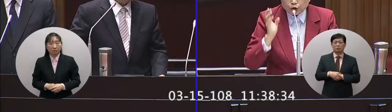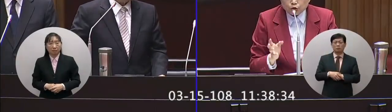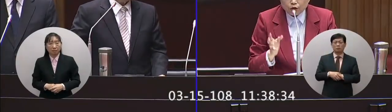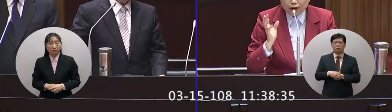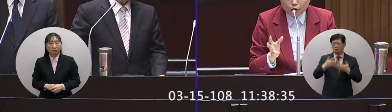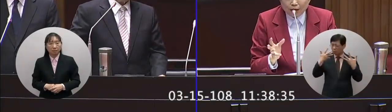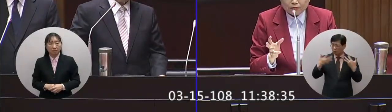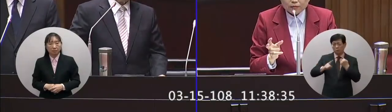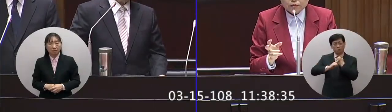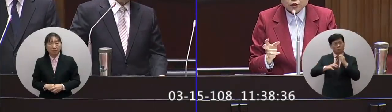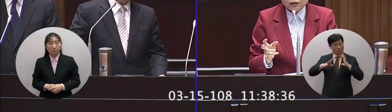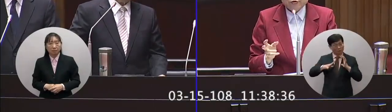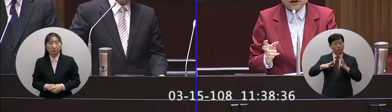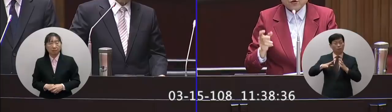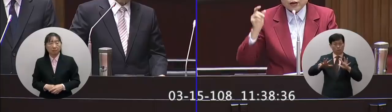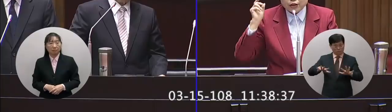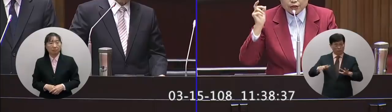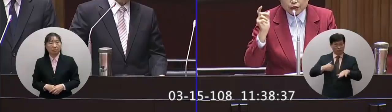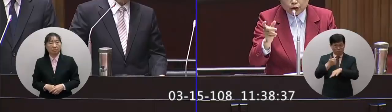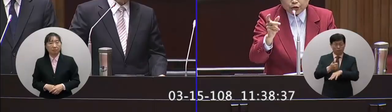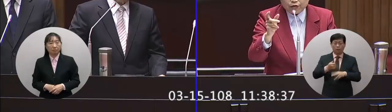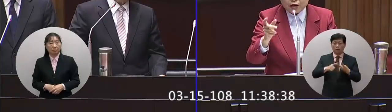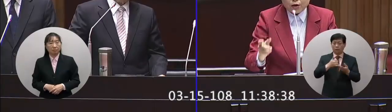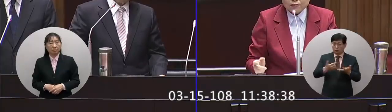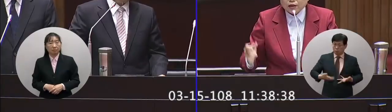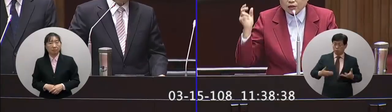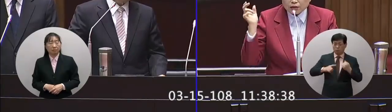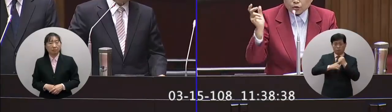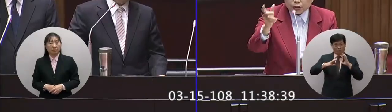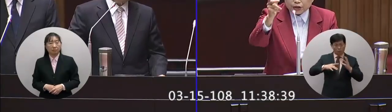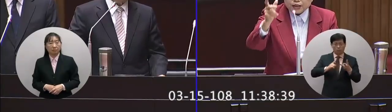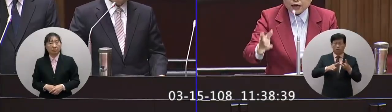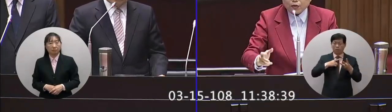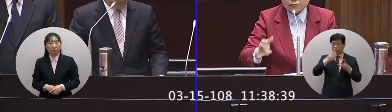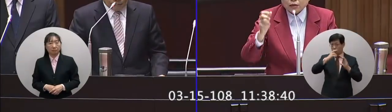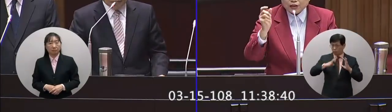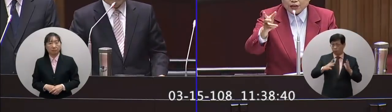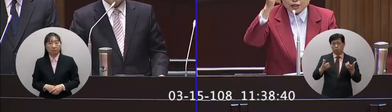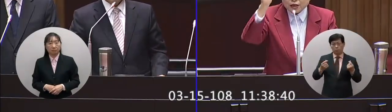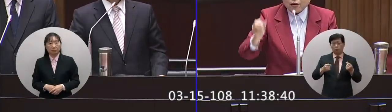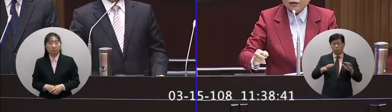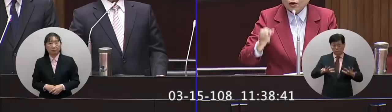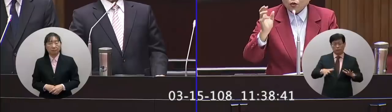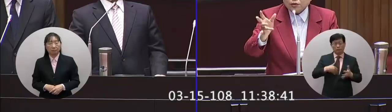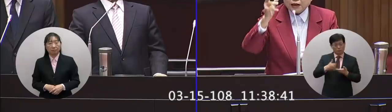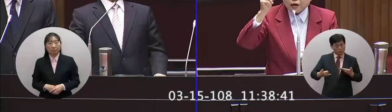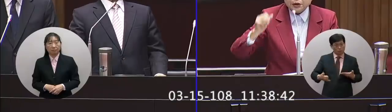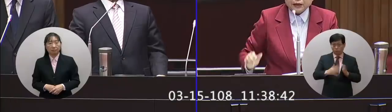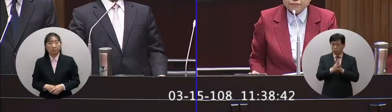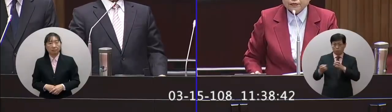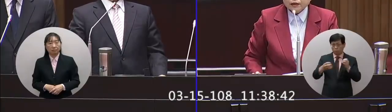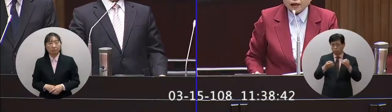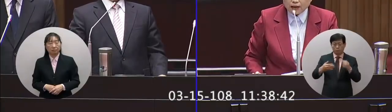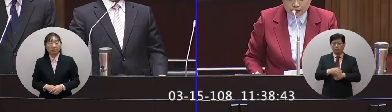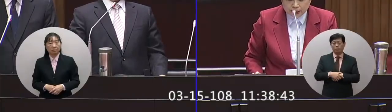許多的法官現任法官也有一些退休的法官甚至退休的檢察官現任檢察官我們在